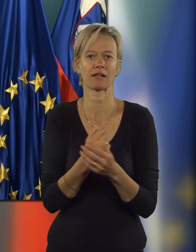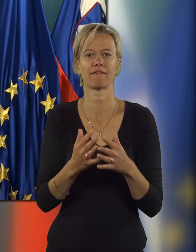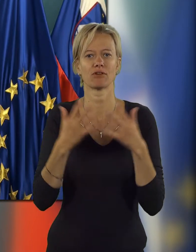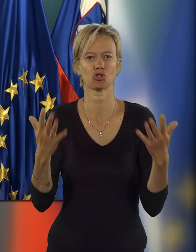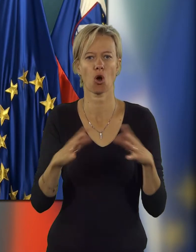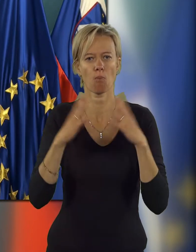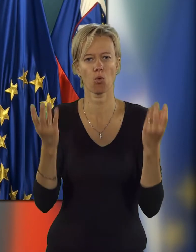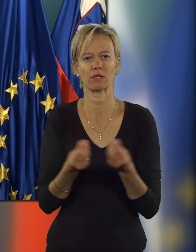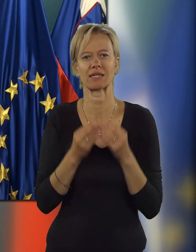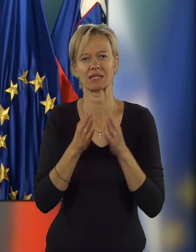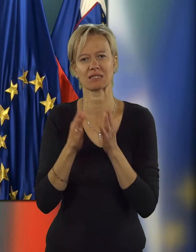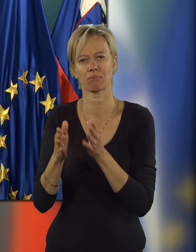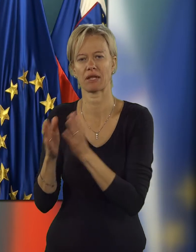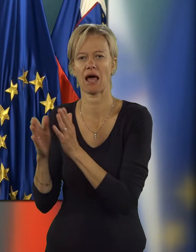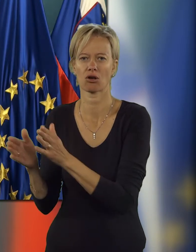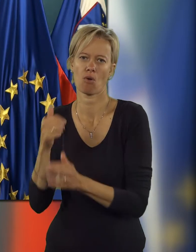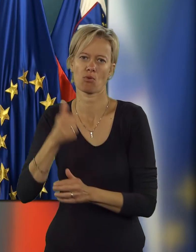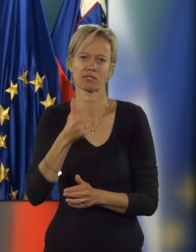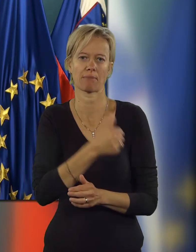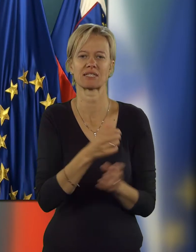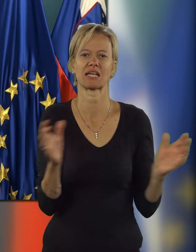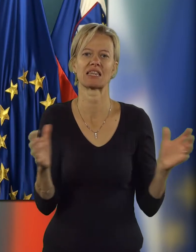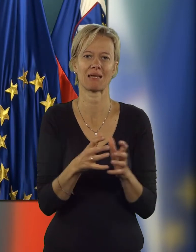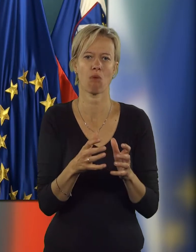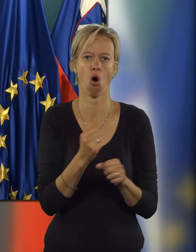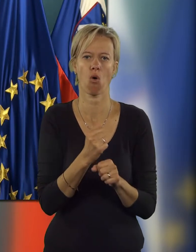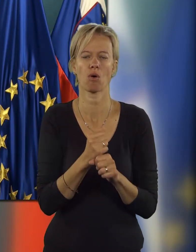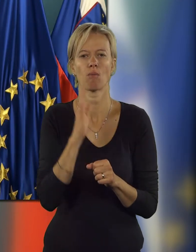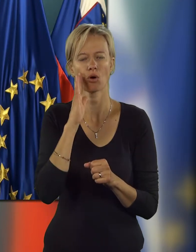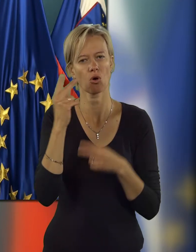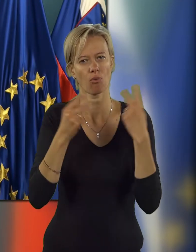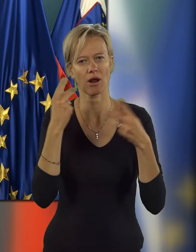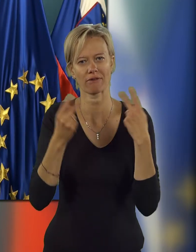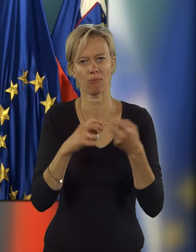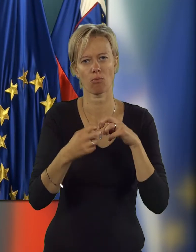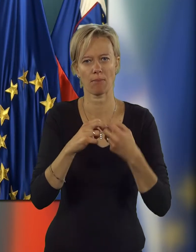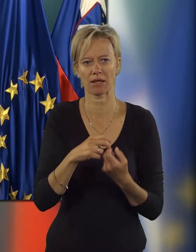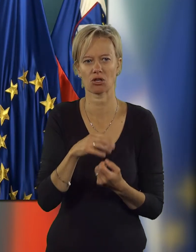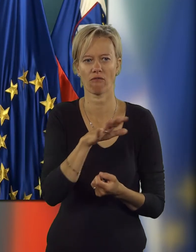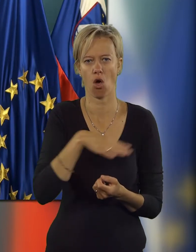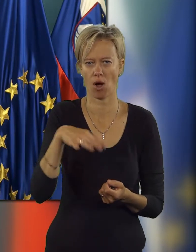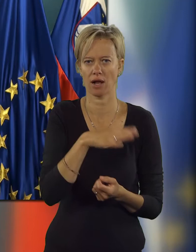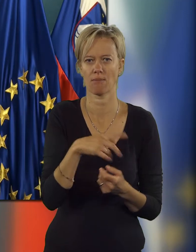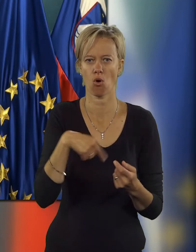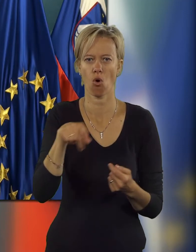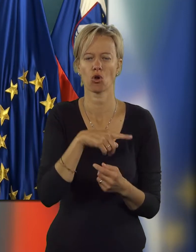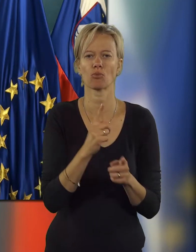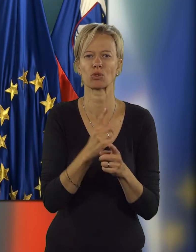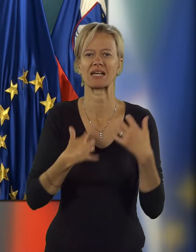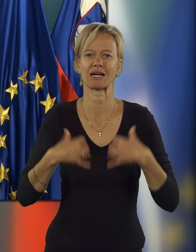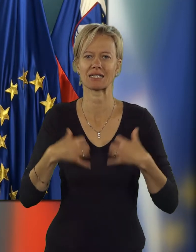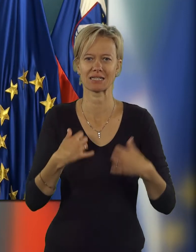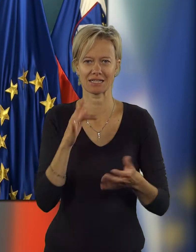večjo multidisciplinarnost posameznih timov, ki bodo obravnavali problematiko v lokalnem okolju in tudi